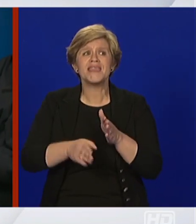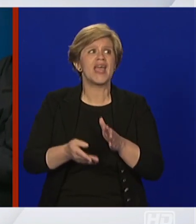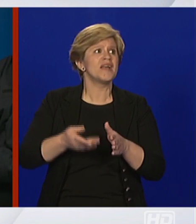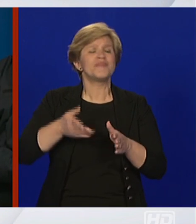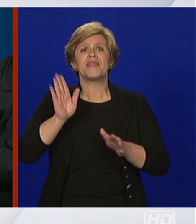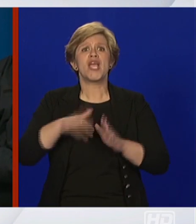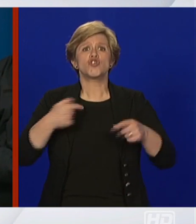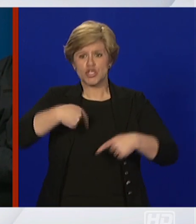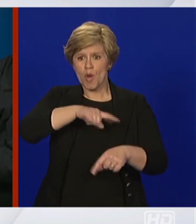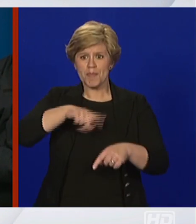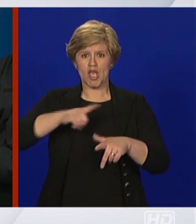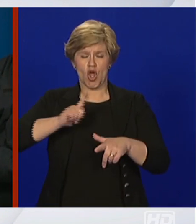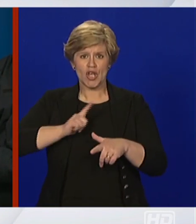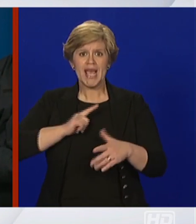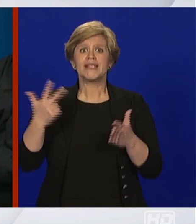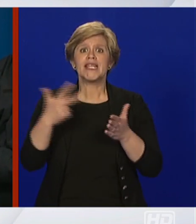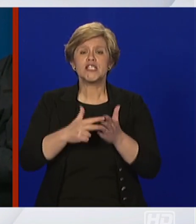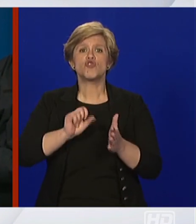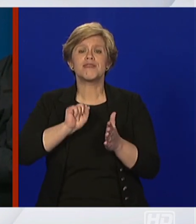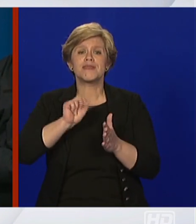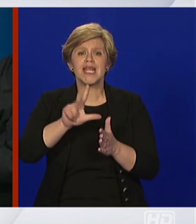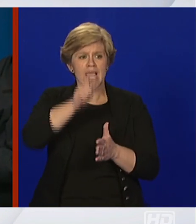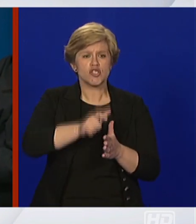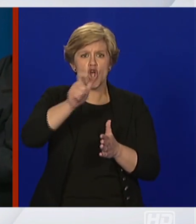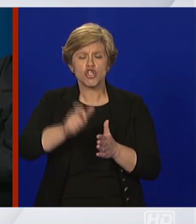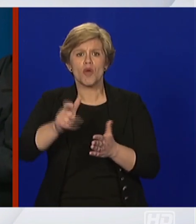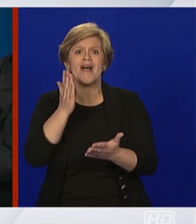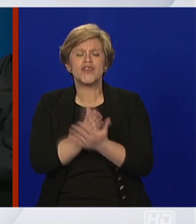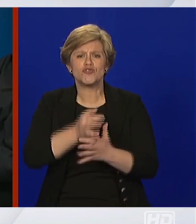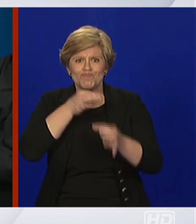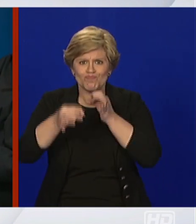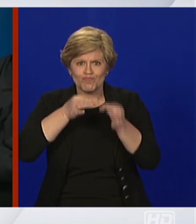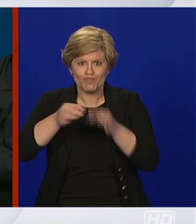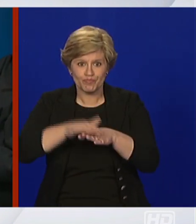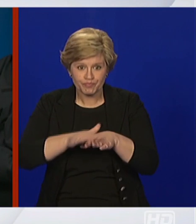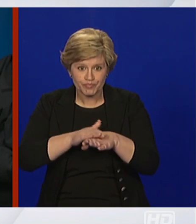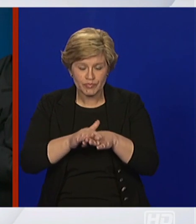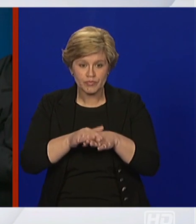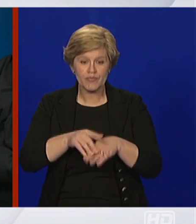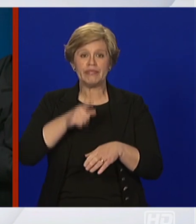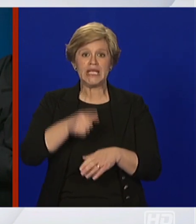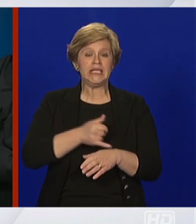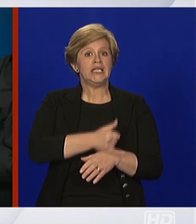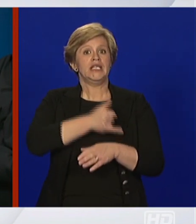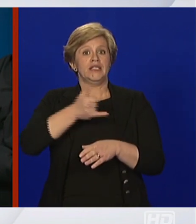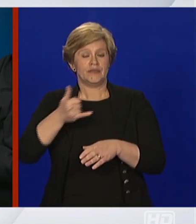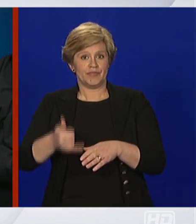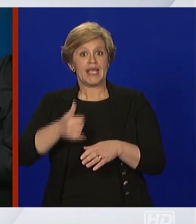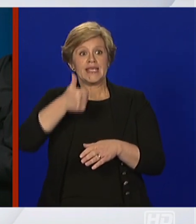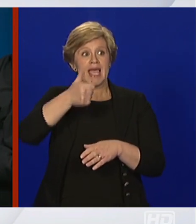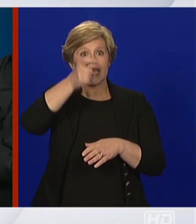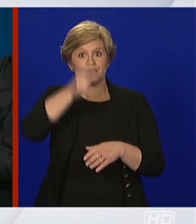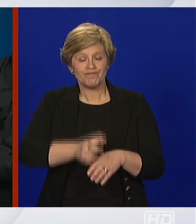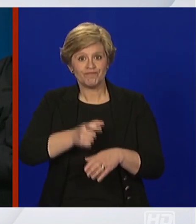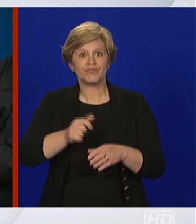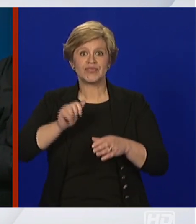3013 bolesnika i mogu reći da je dodatno došlo do pogoršanja kliničkog stanja kod jednog bolesnika,